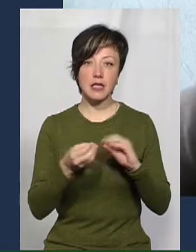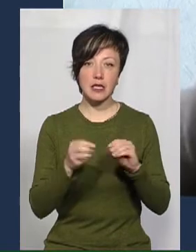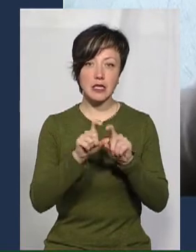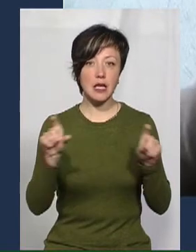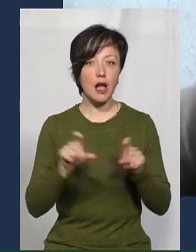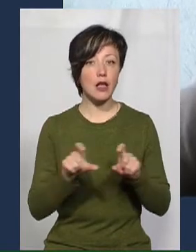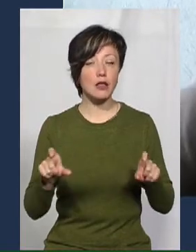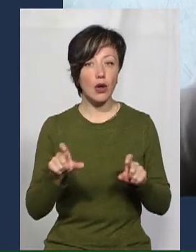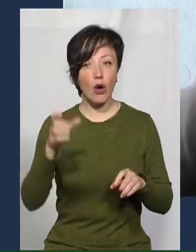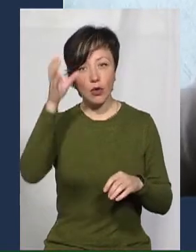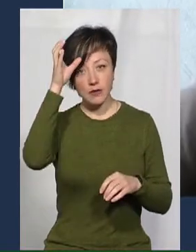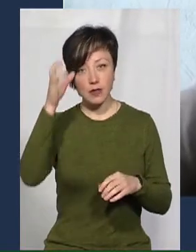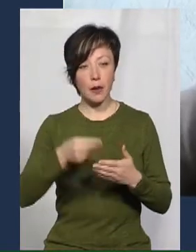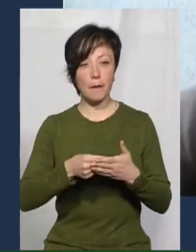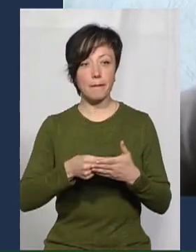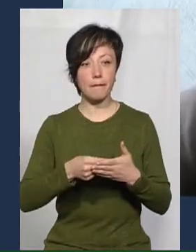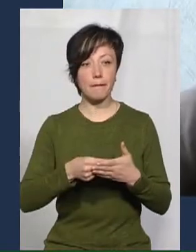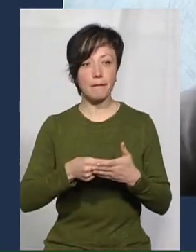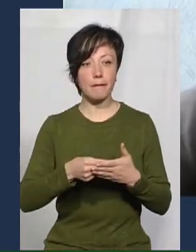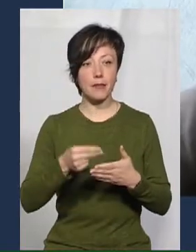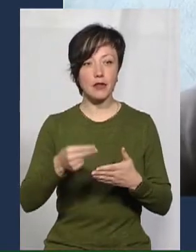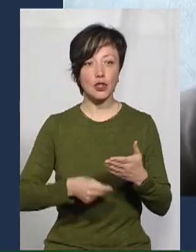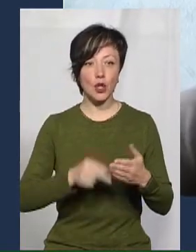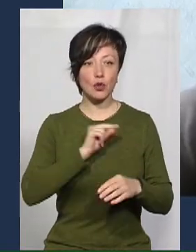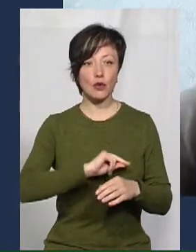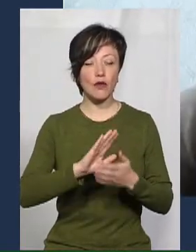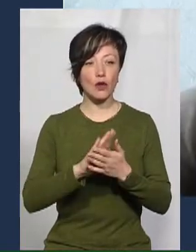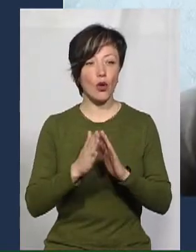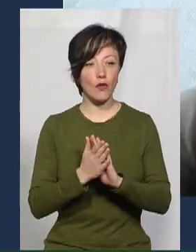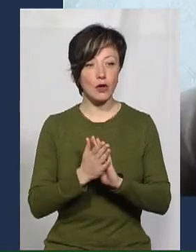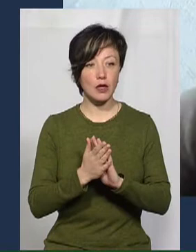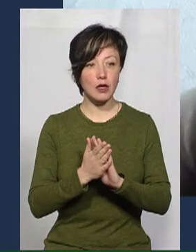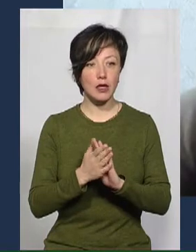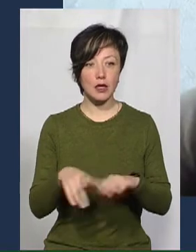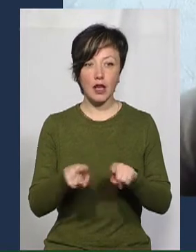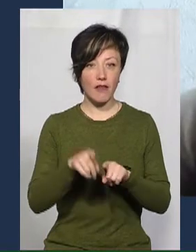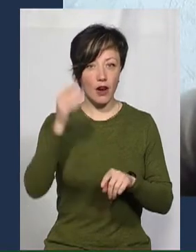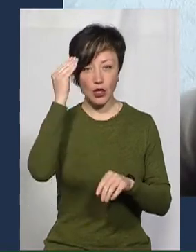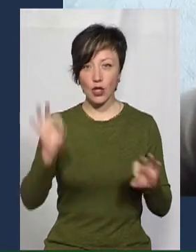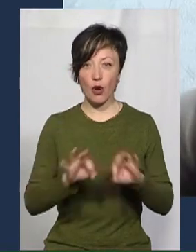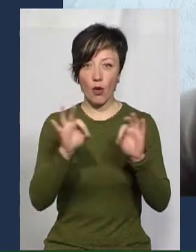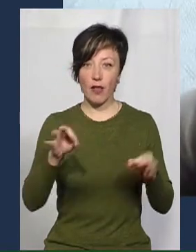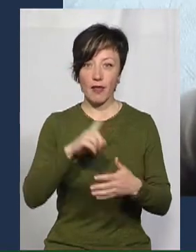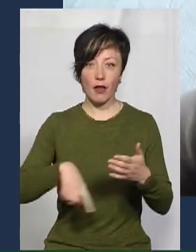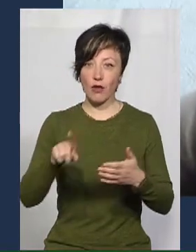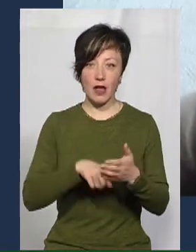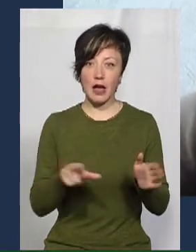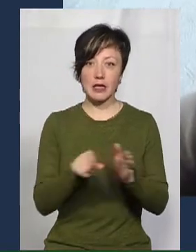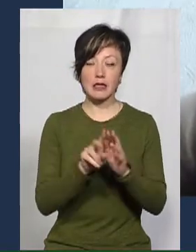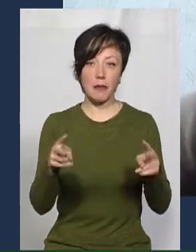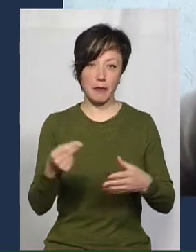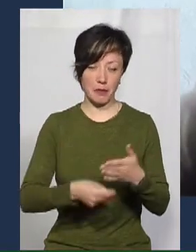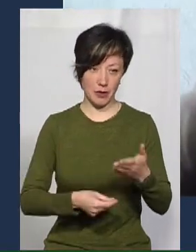освіти, підписуючи трудові договори, таке враження, що ніколи не довіряють тим, з ким вони їх